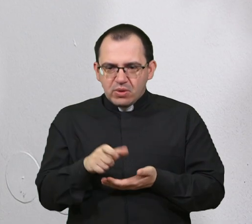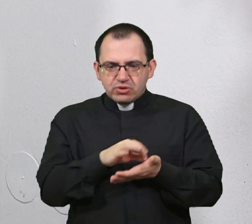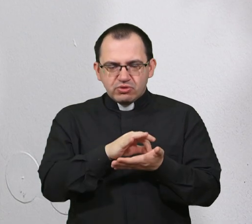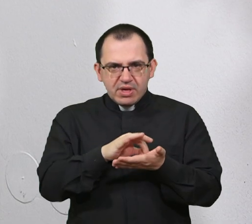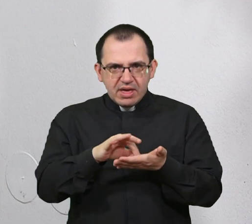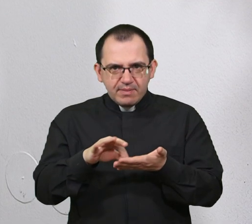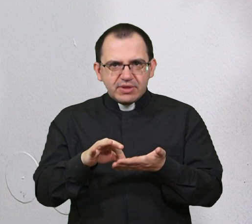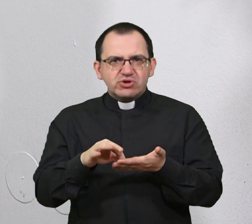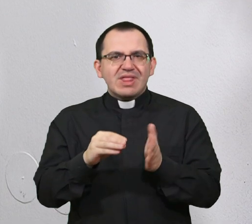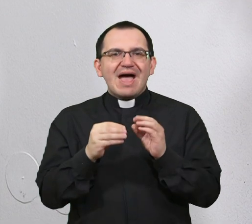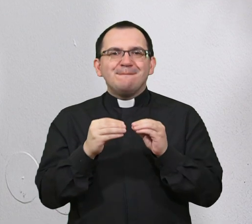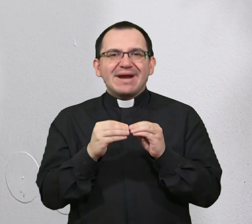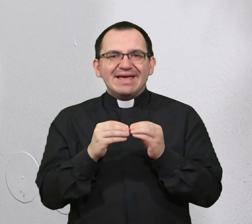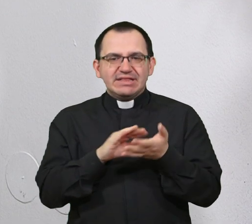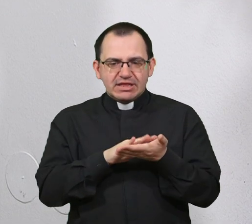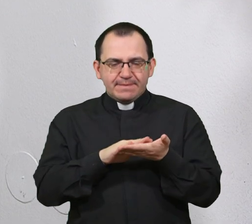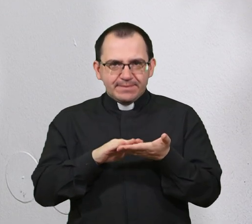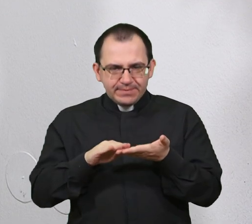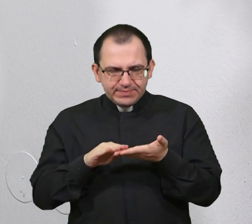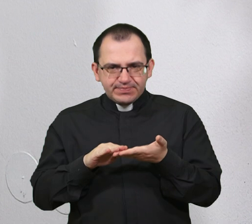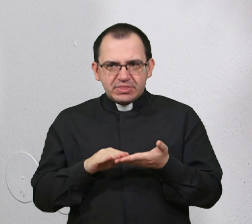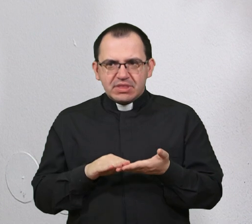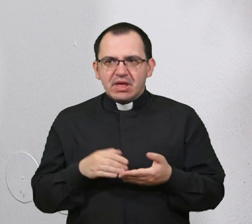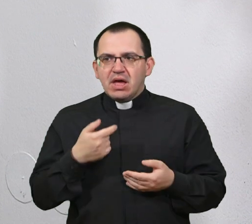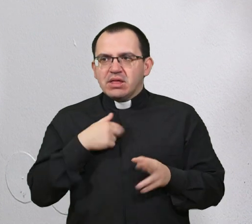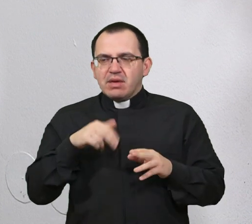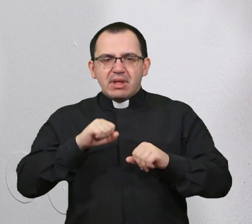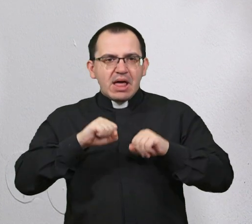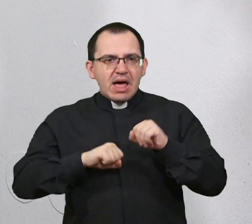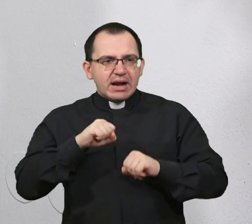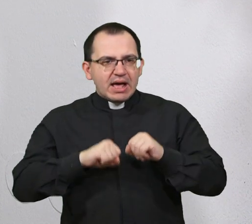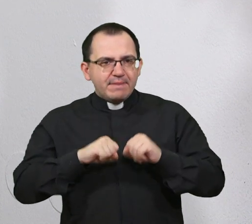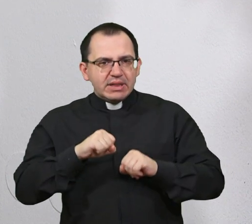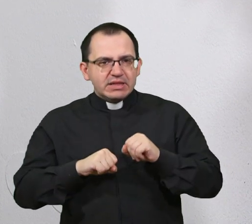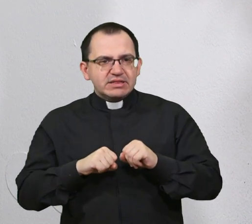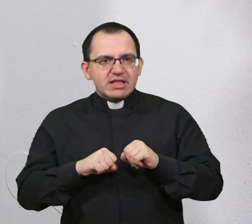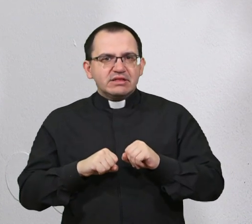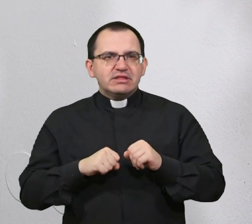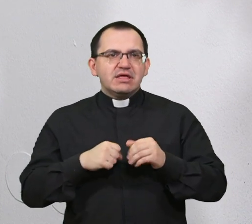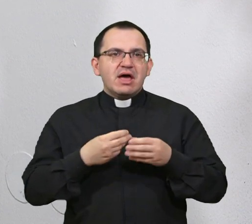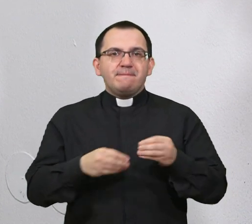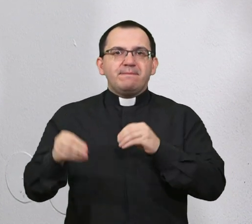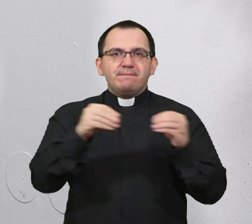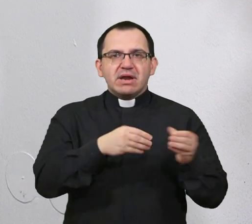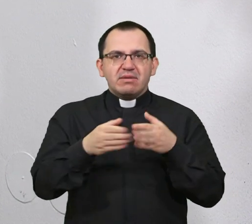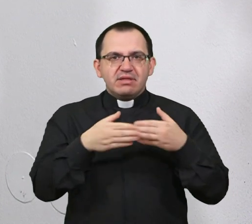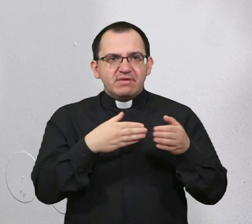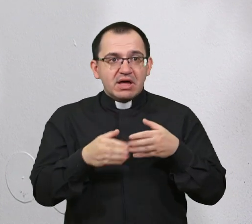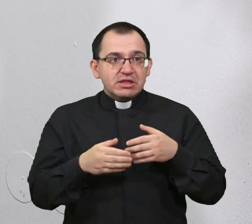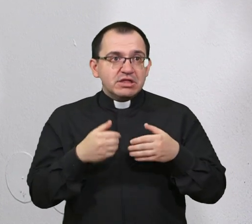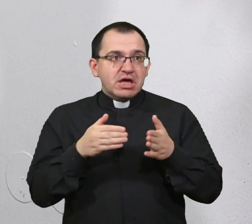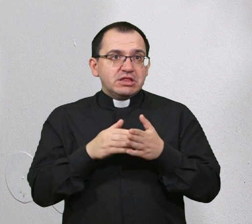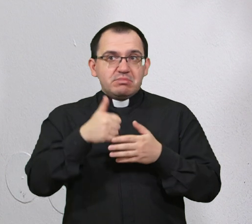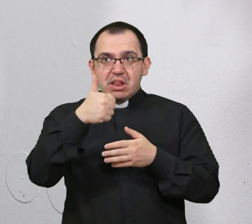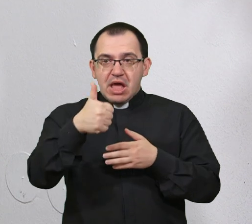i čitaju na Brajevom pismo. Ja sam imala rehabilitaciju i prekvalifikaciju. Zaista mi je trebala jedna školska godina